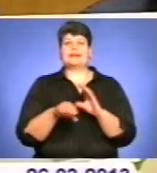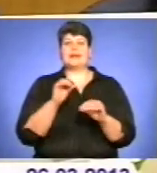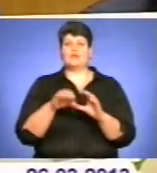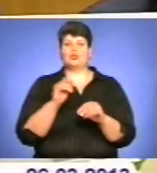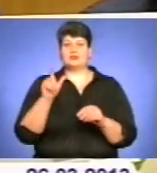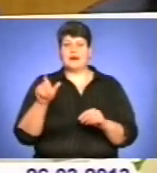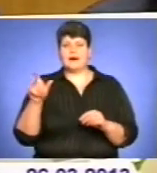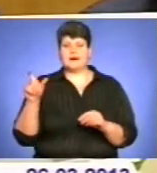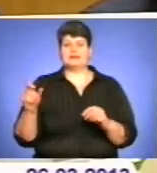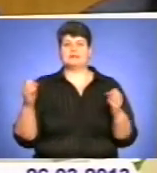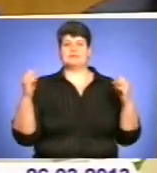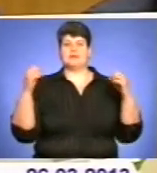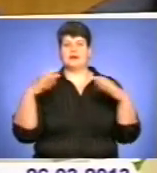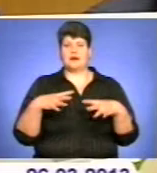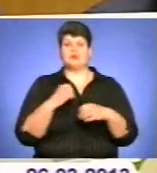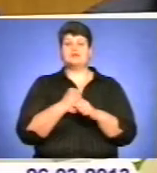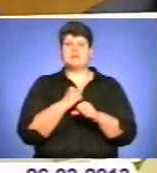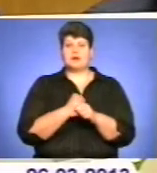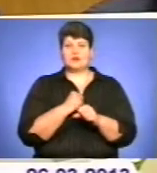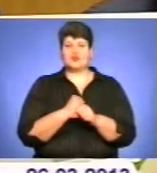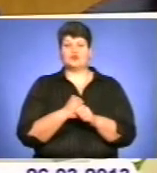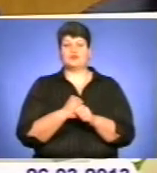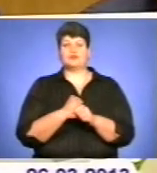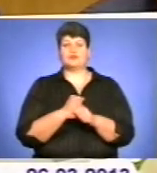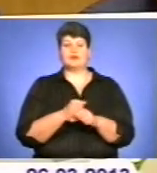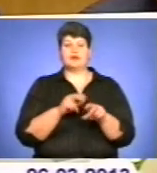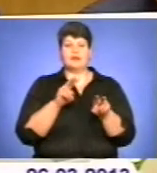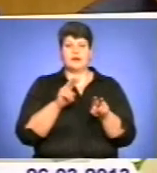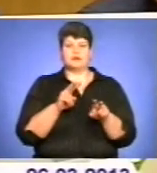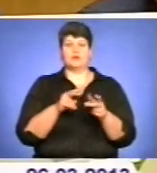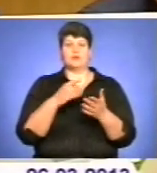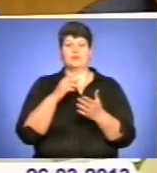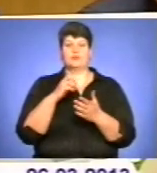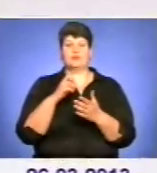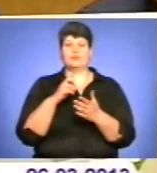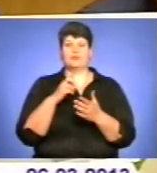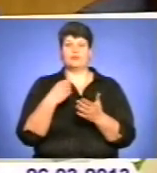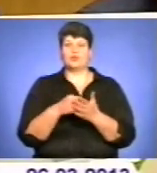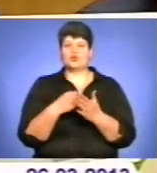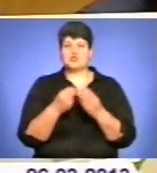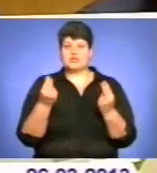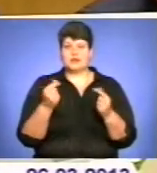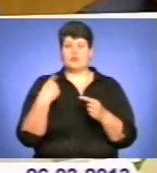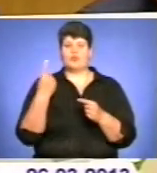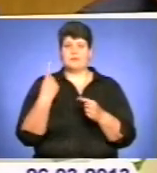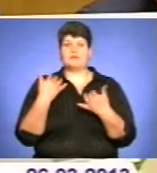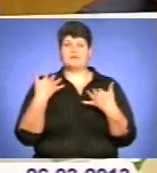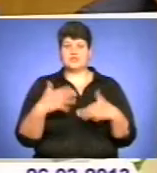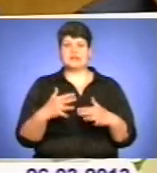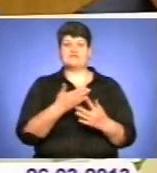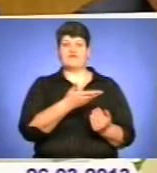збираються і працюють над бюджетом області. Так як ми вже з вами